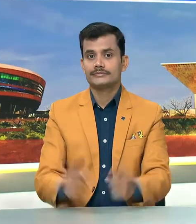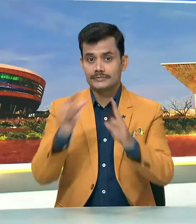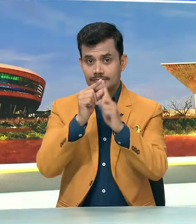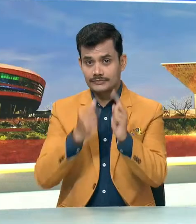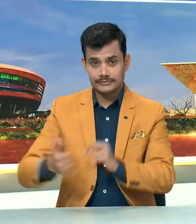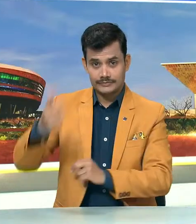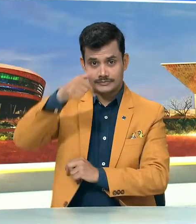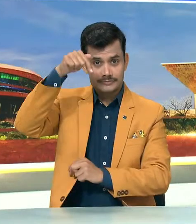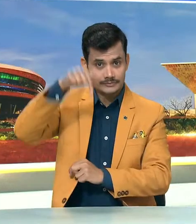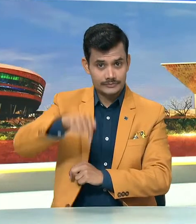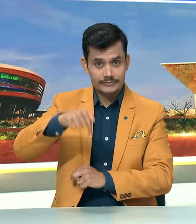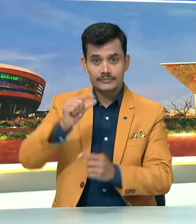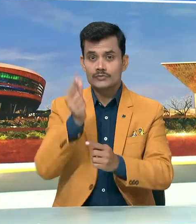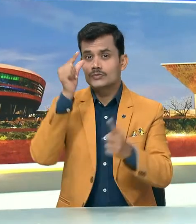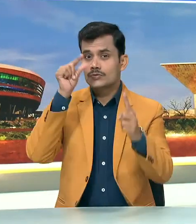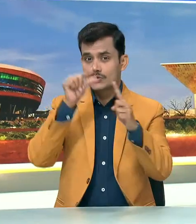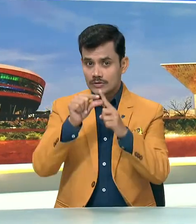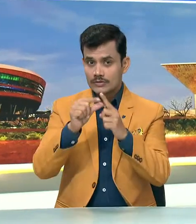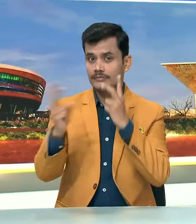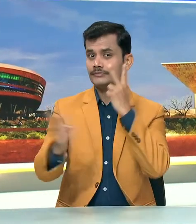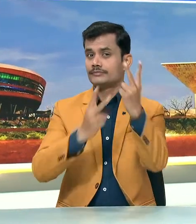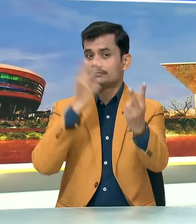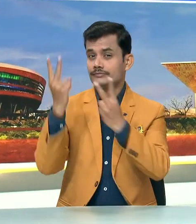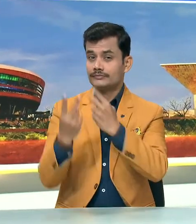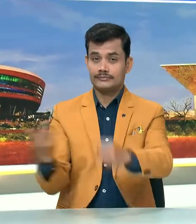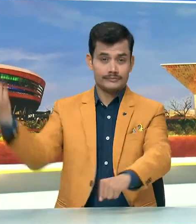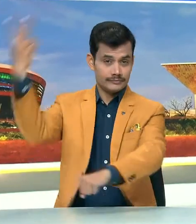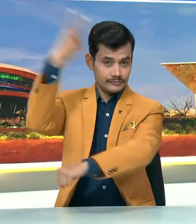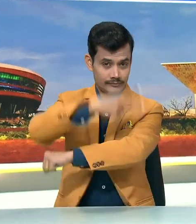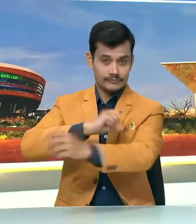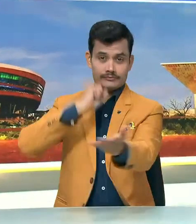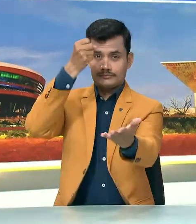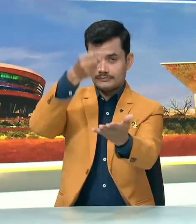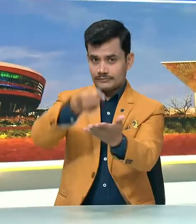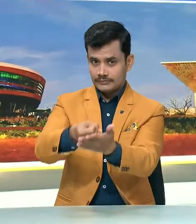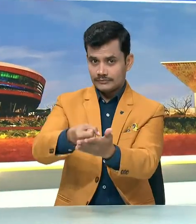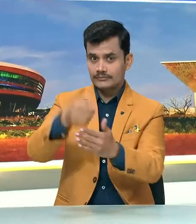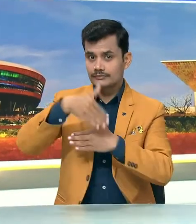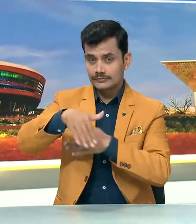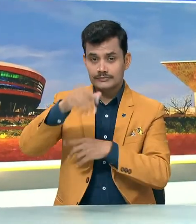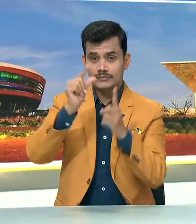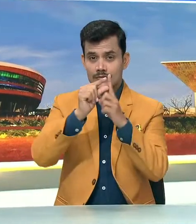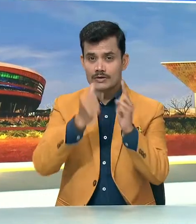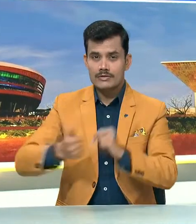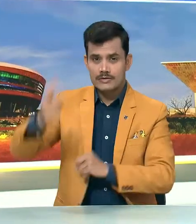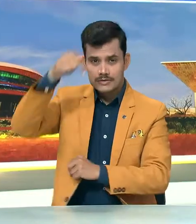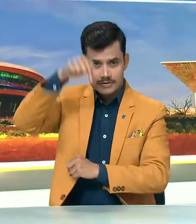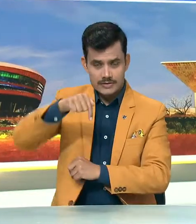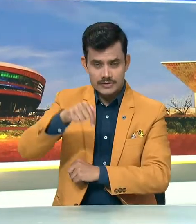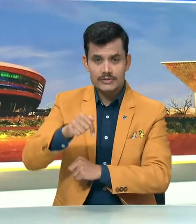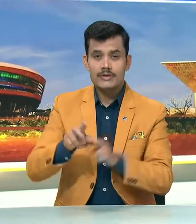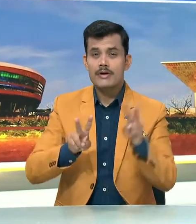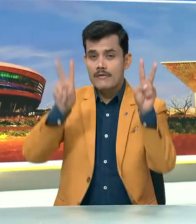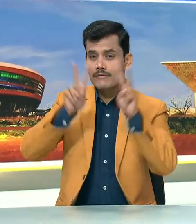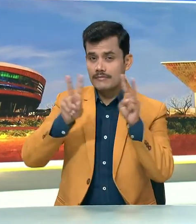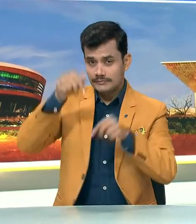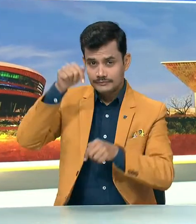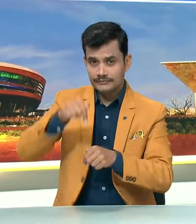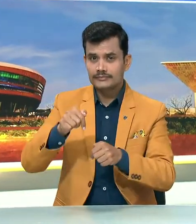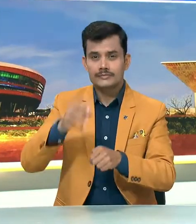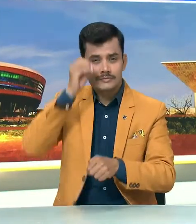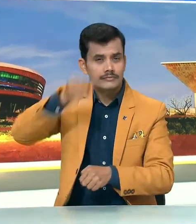राज्यूपती द्रौपती मुर्वू आज से उत्तर प्रदेश के दो दिवसिये दौरे पर रहेंगी राज्यूपती आज 12 नसी में